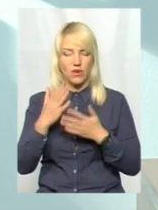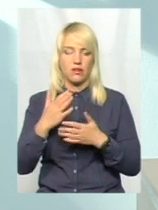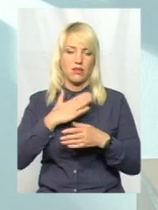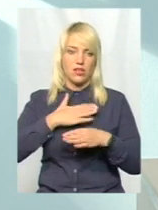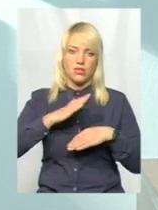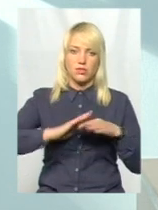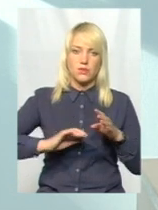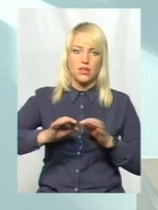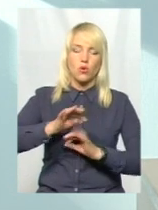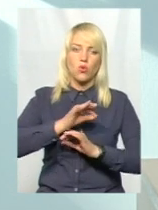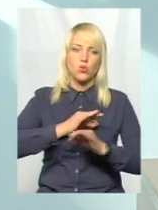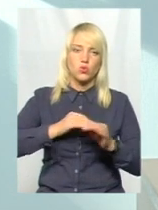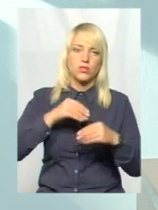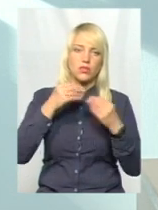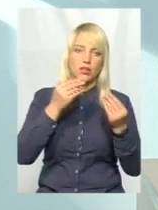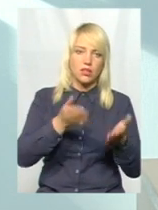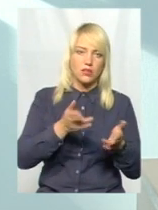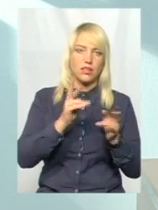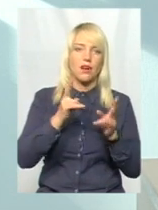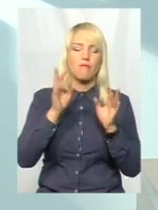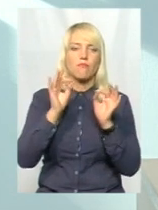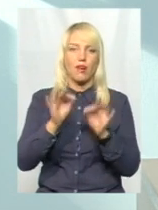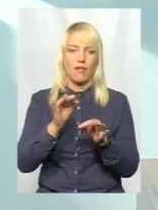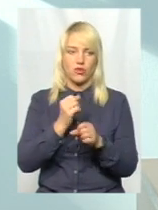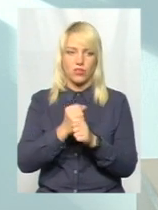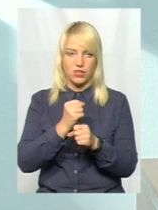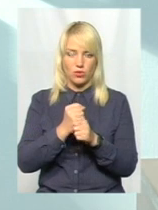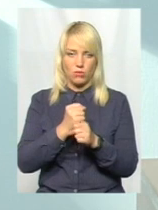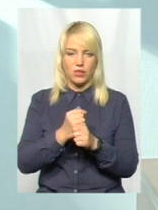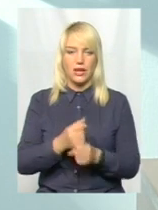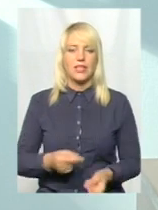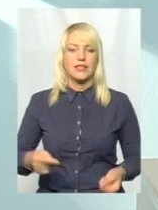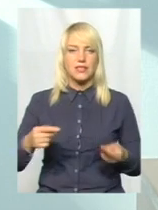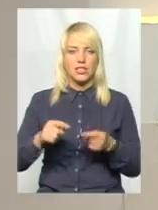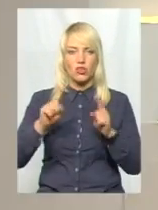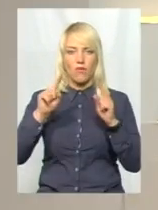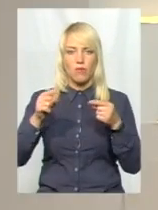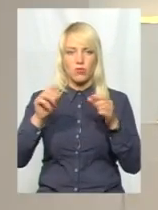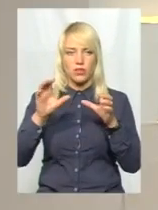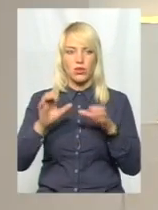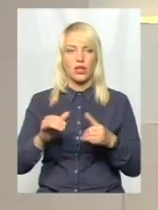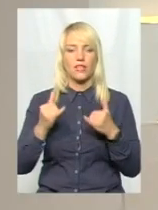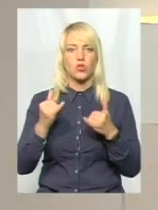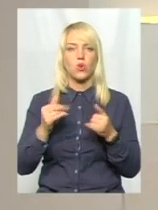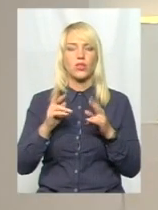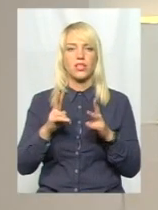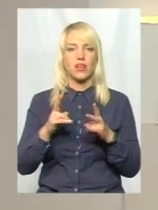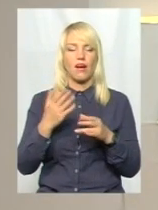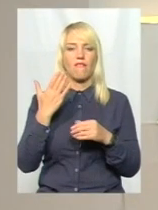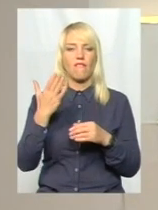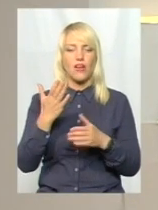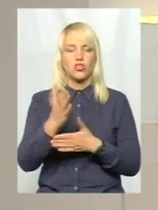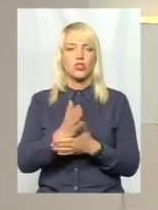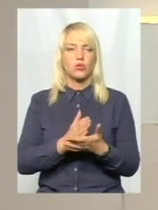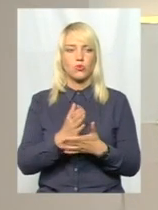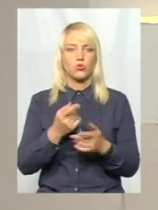консультацію, і як це правильно зробити згідно вимог законодавства. А на сьогодні, як саме ваша служба